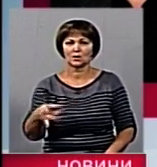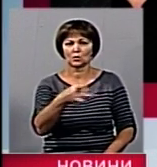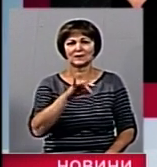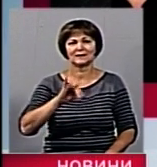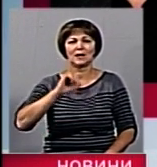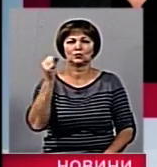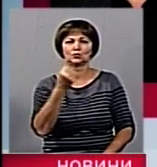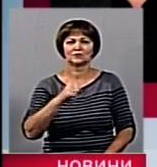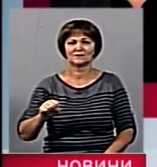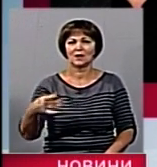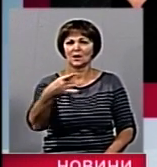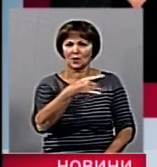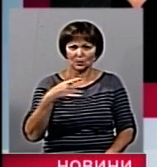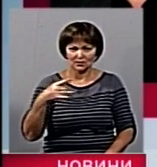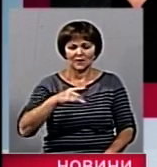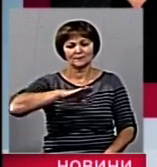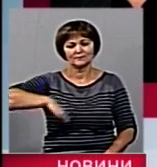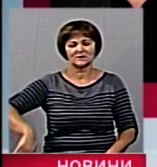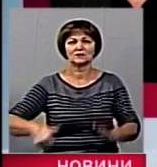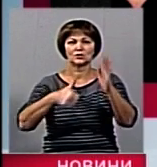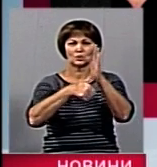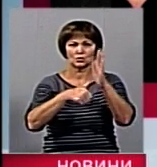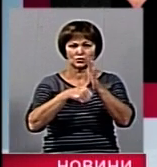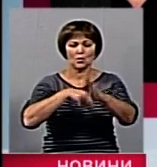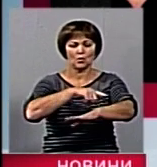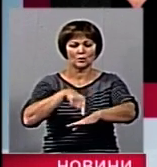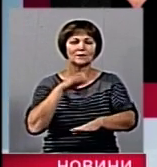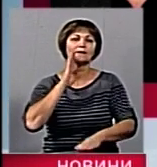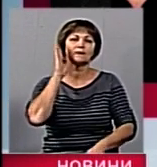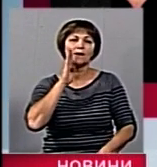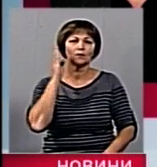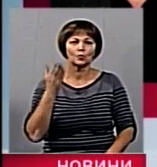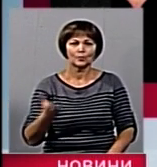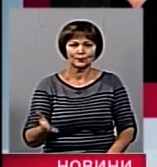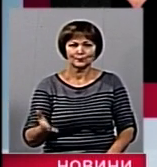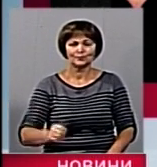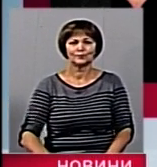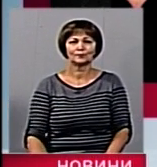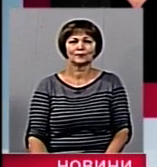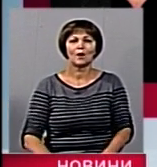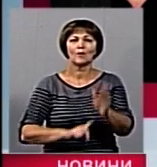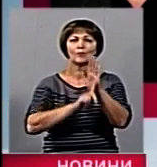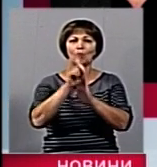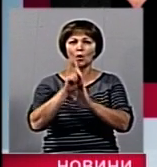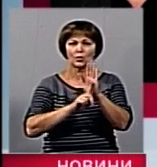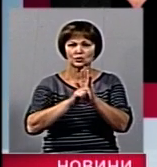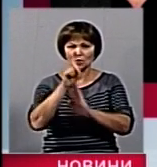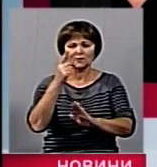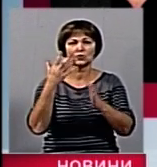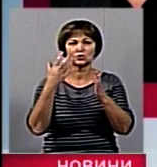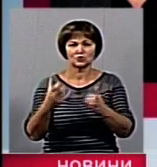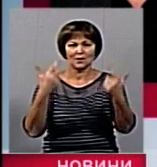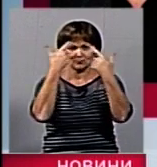Андрушівському району. Після 6-ї години ранку почали надходити ще